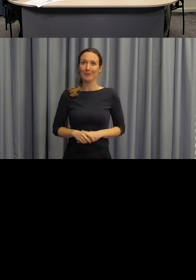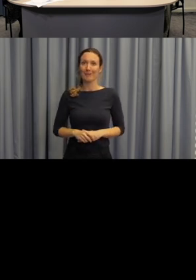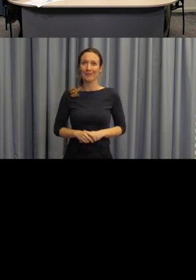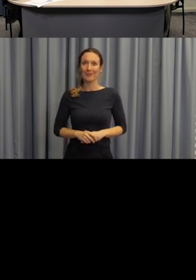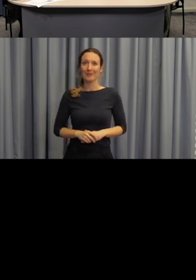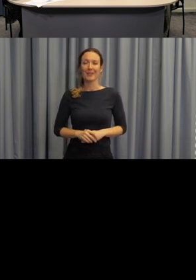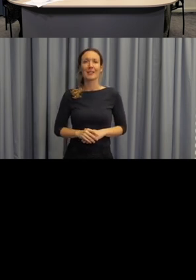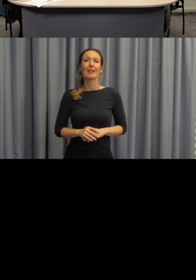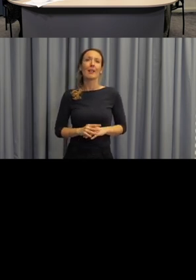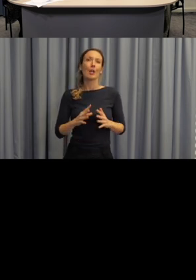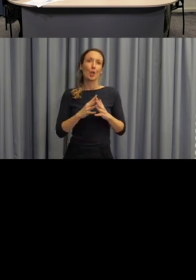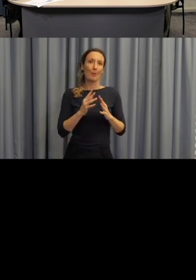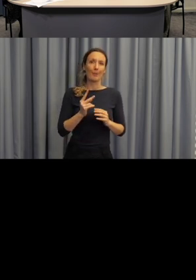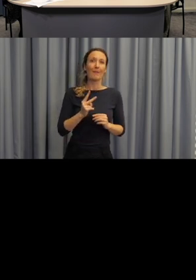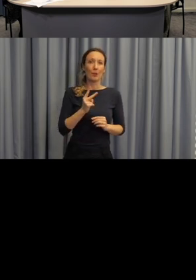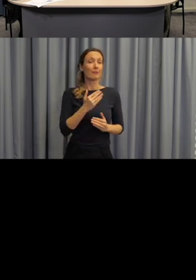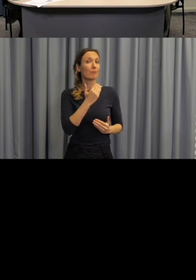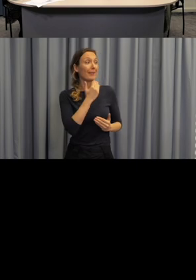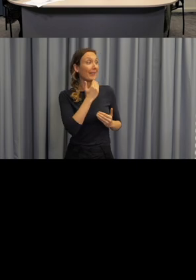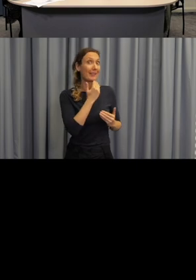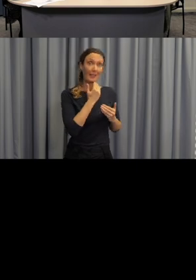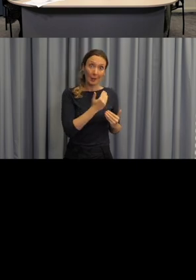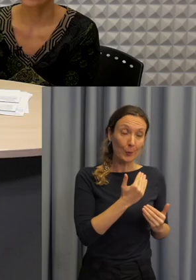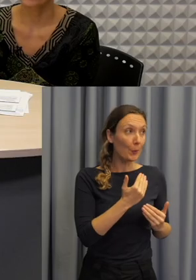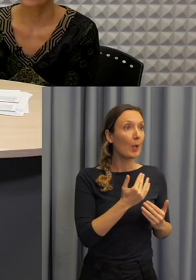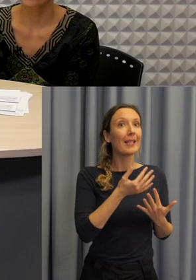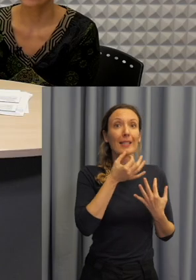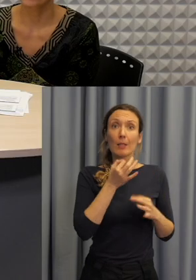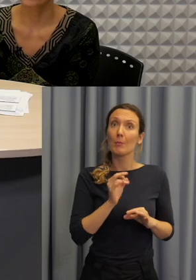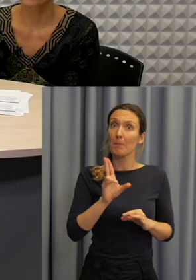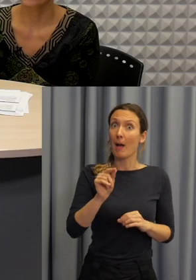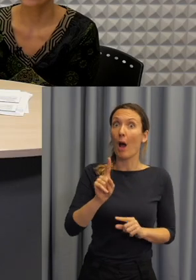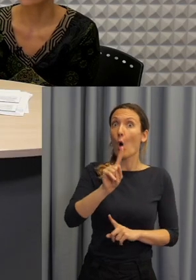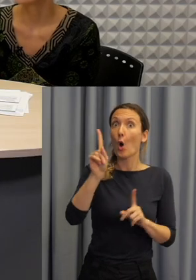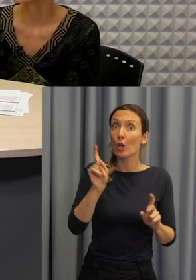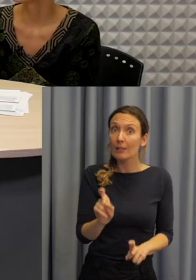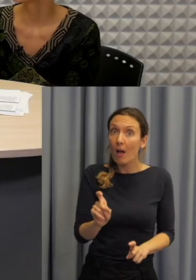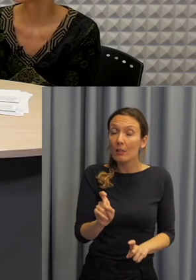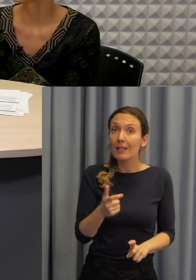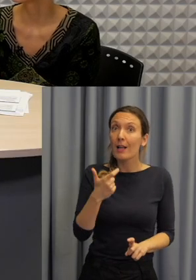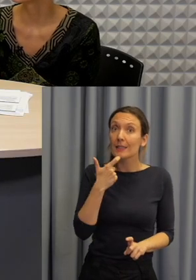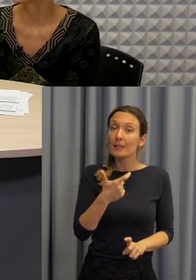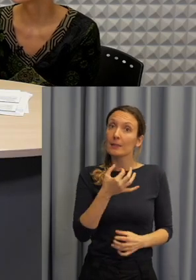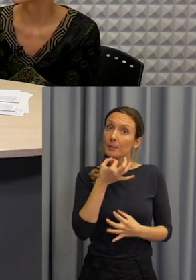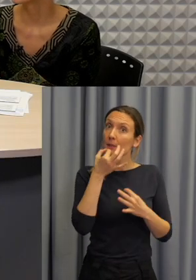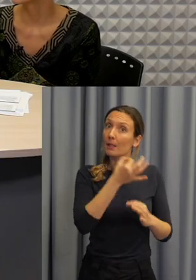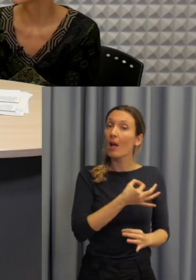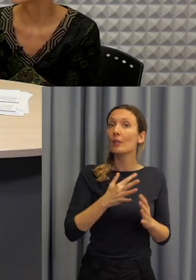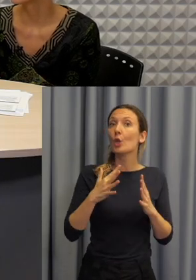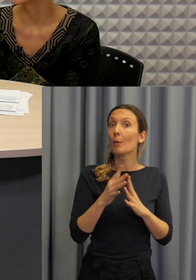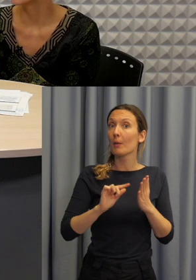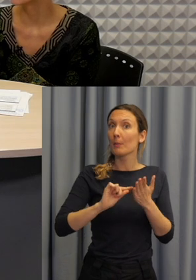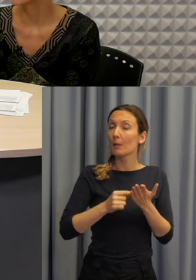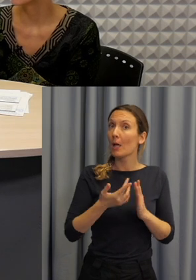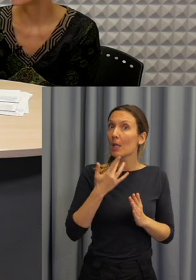doplňovat, vylepšovat a podobně. Děkuji. Děkuji moc, Romano. Pokud